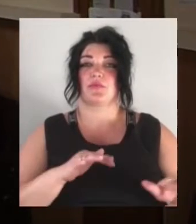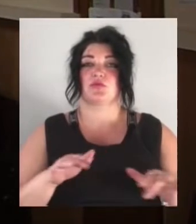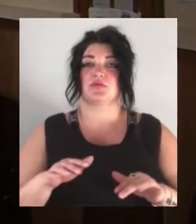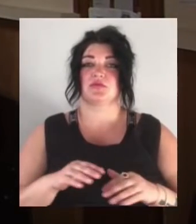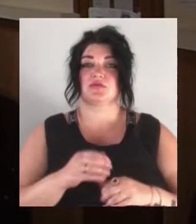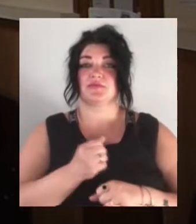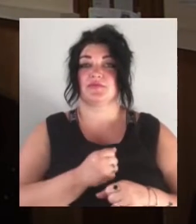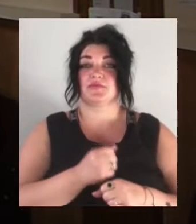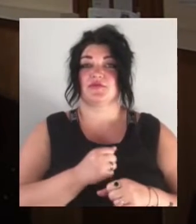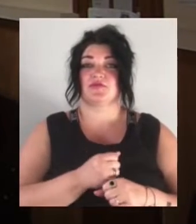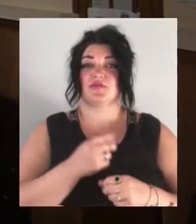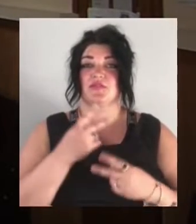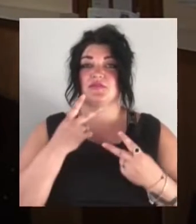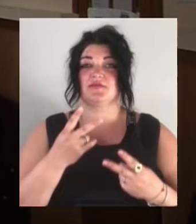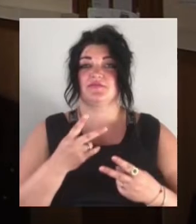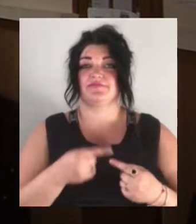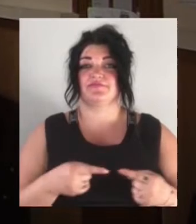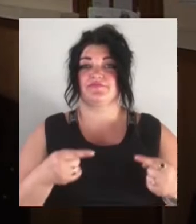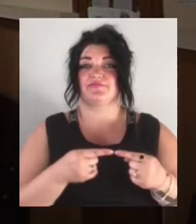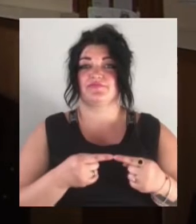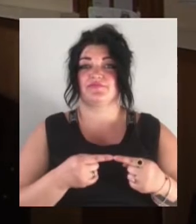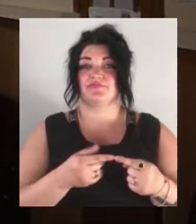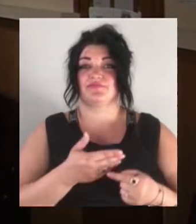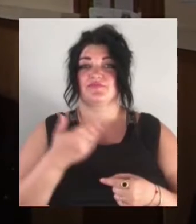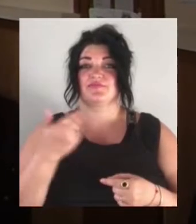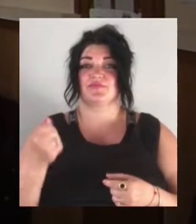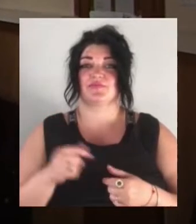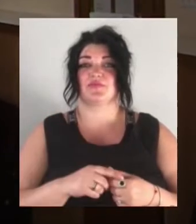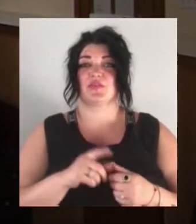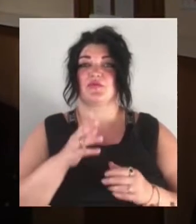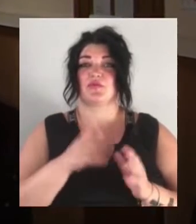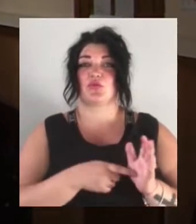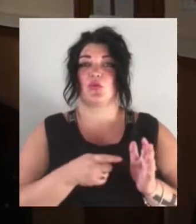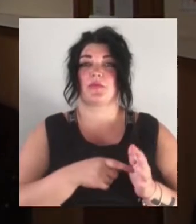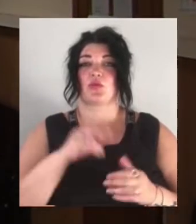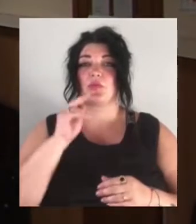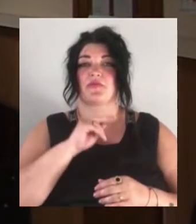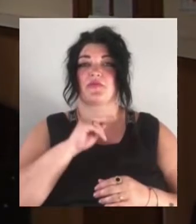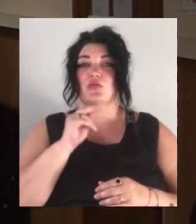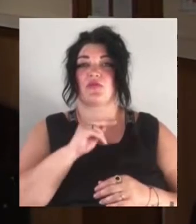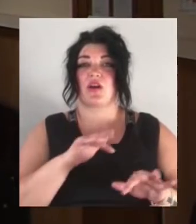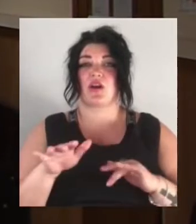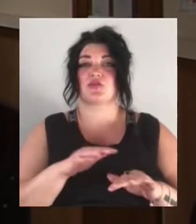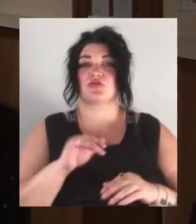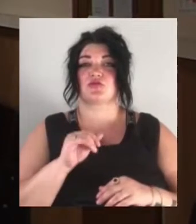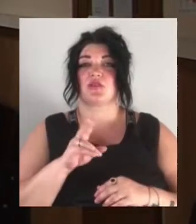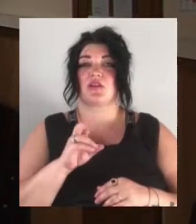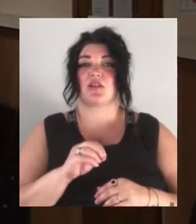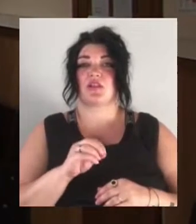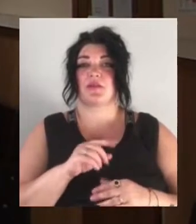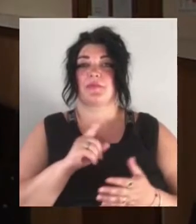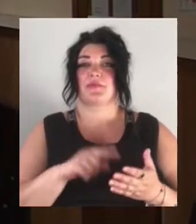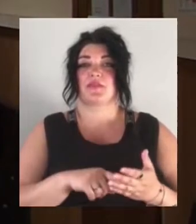благотвірно, вивчати, прийти до допиту обвинувачених. Замість цього ми розглядали клопотання сторони